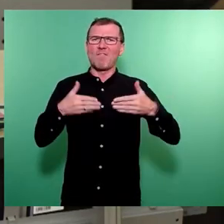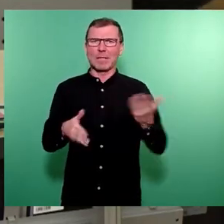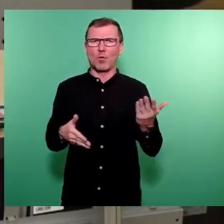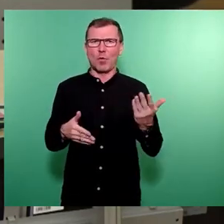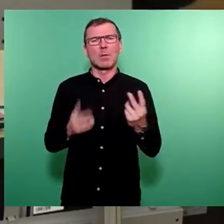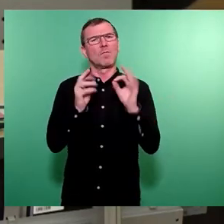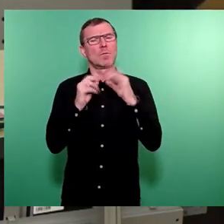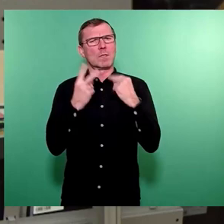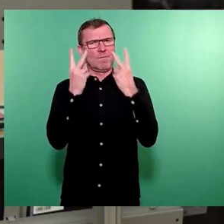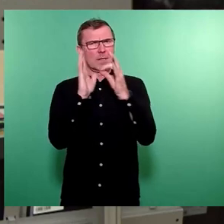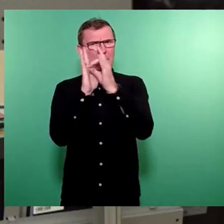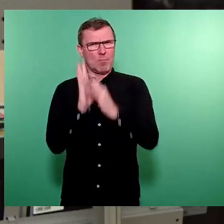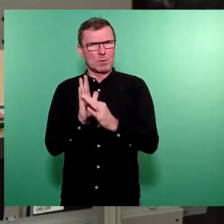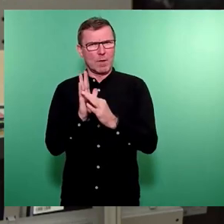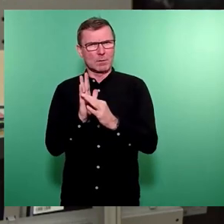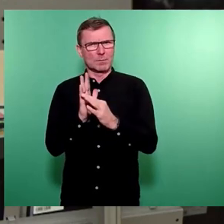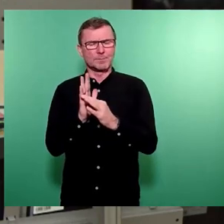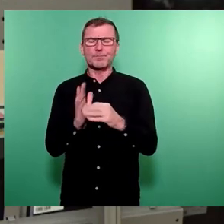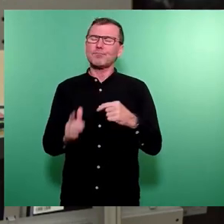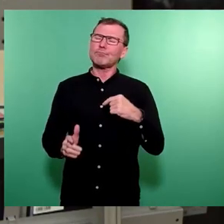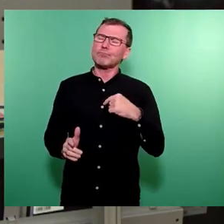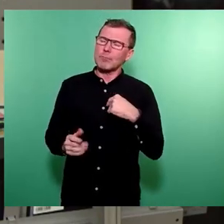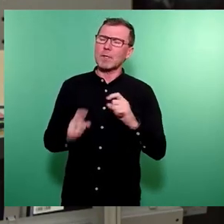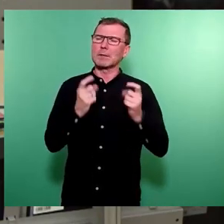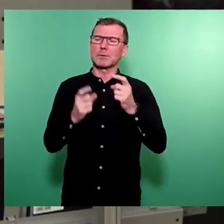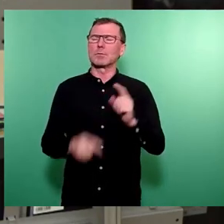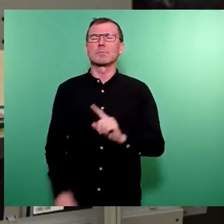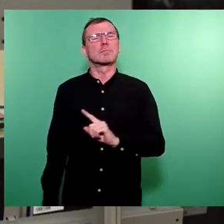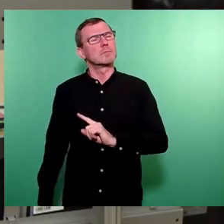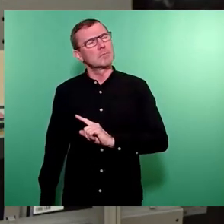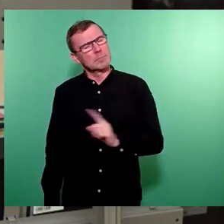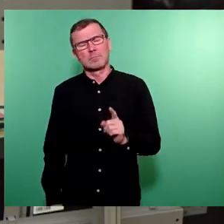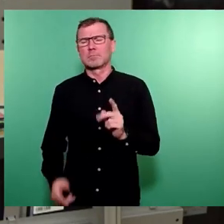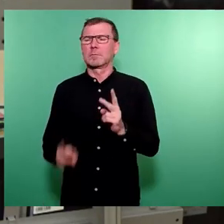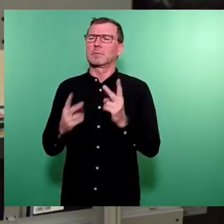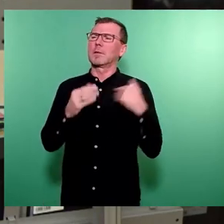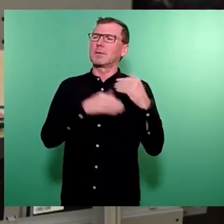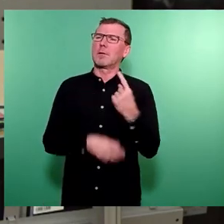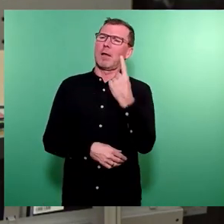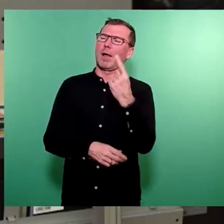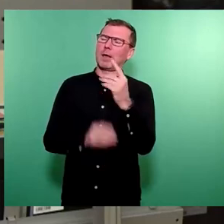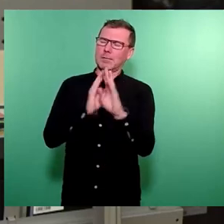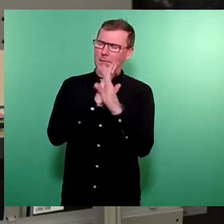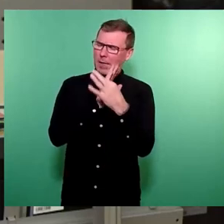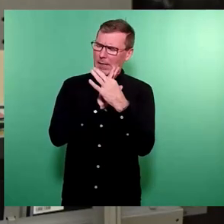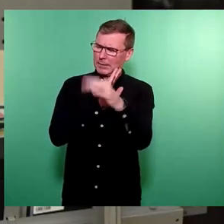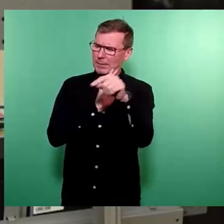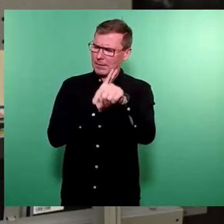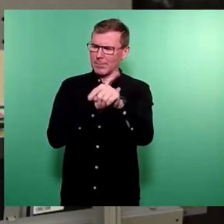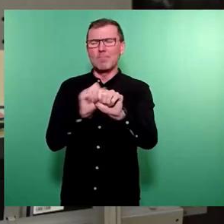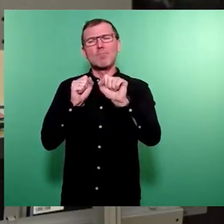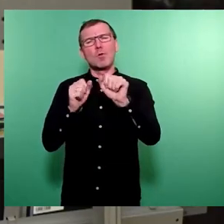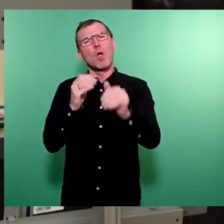wichtig sind. Für uns gab es bei der Diskussion im Haushalt natürlich traditionell eine Leitlinie und die heißt, möglichst neue